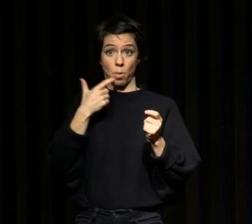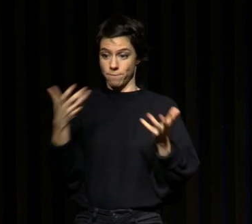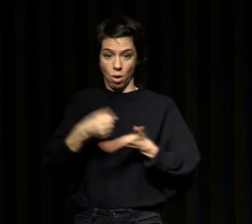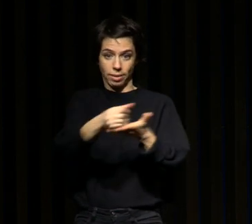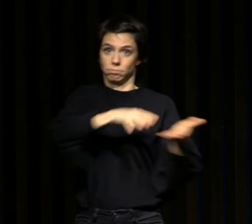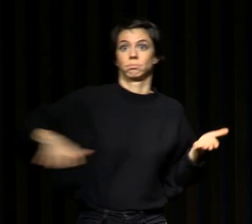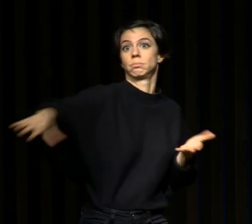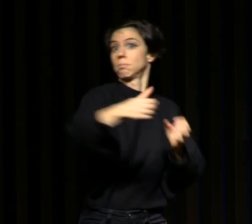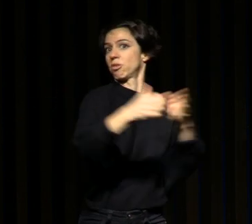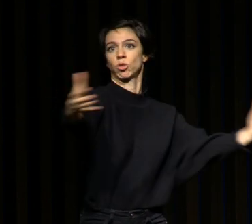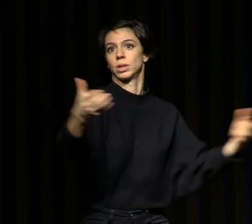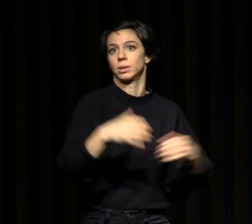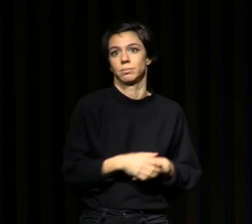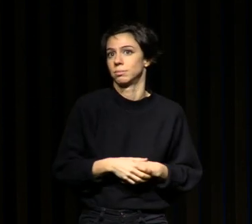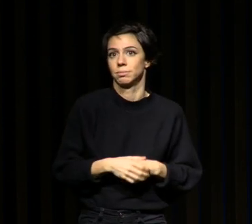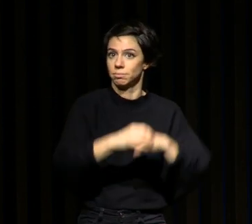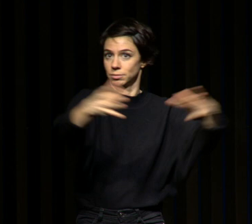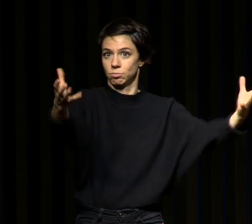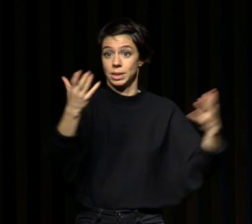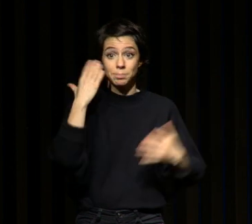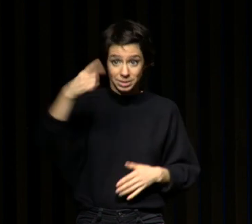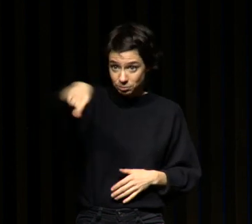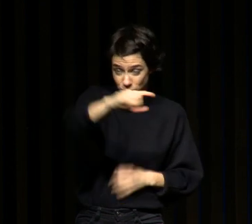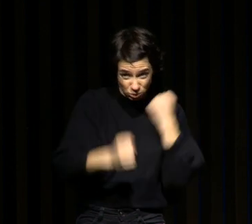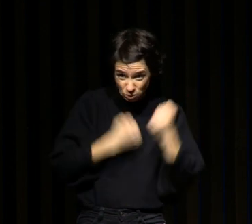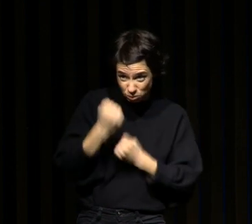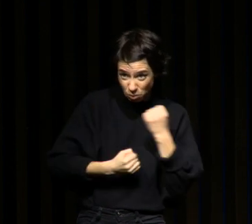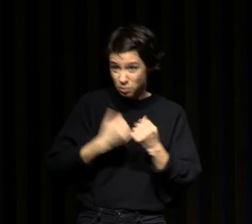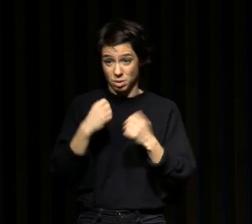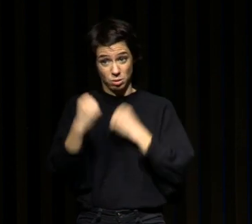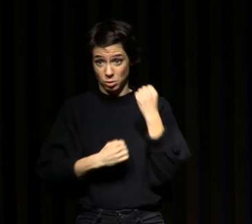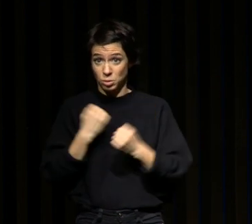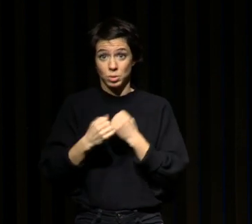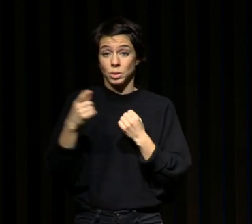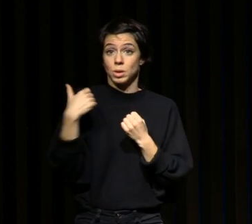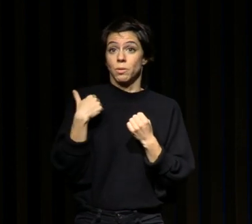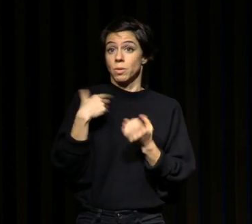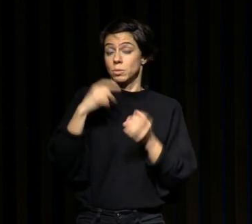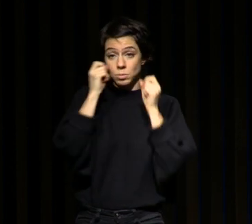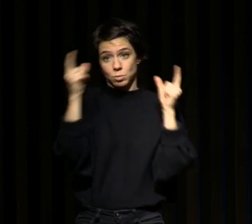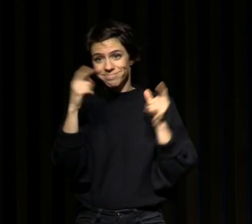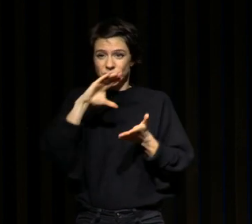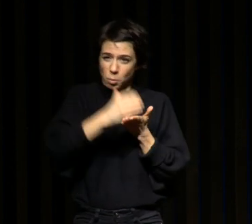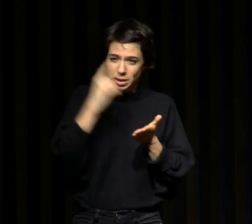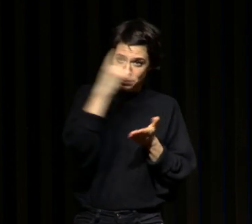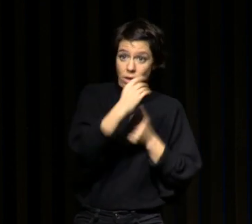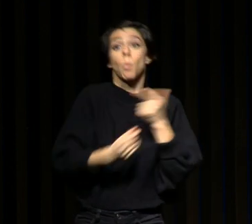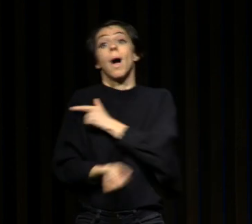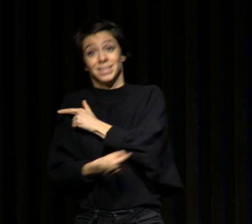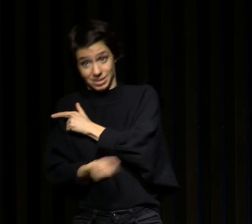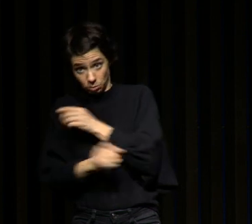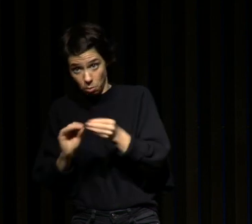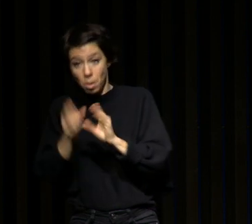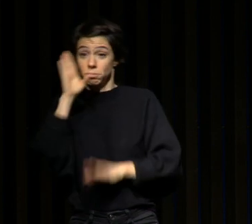vous souffrez de fatigue si vous souffrez de plaintes de sommeil si vous souffrez aussi d'addiction parce que Canopé peut vous aider s'il vous plaît